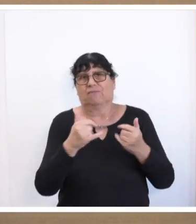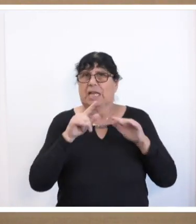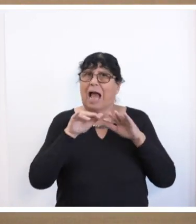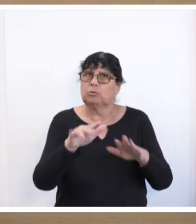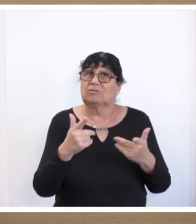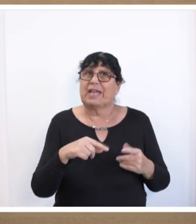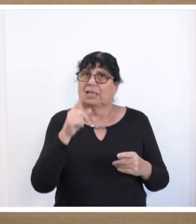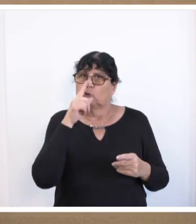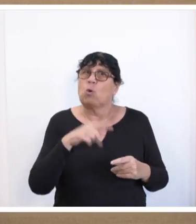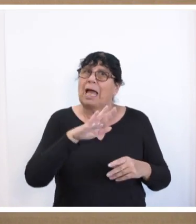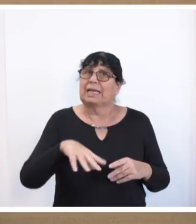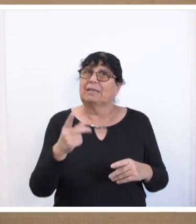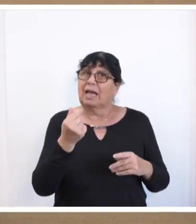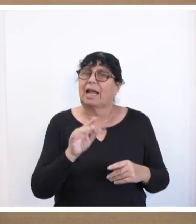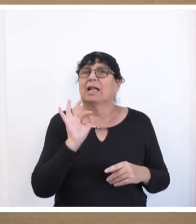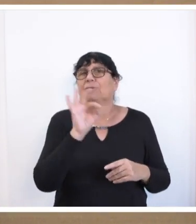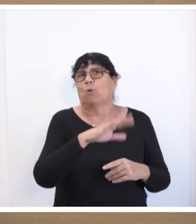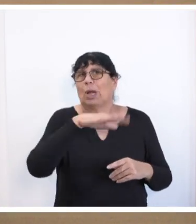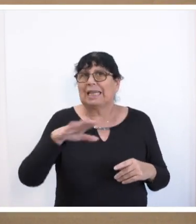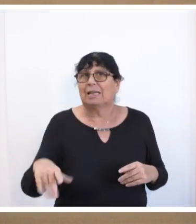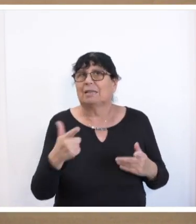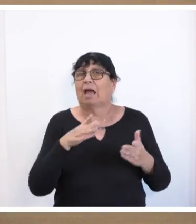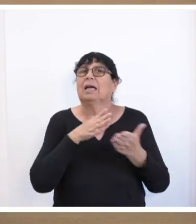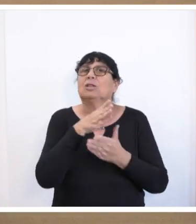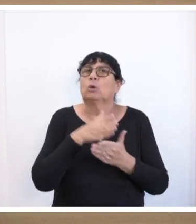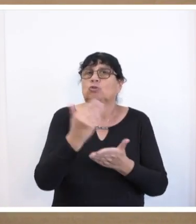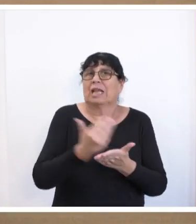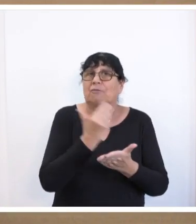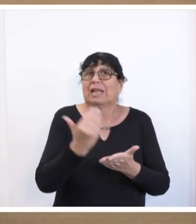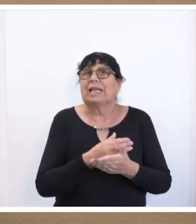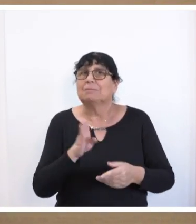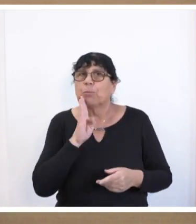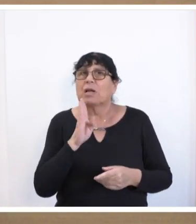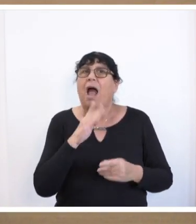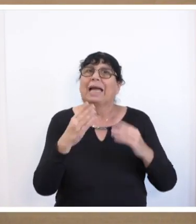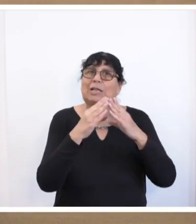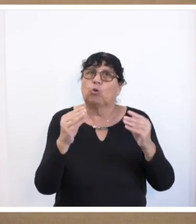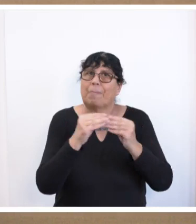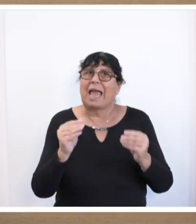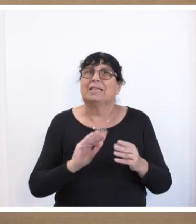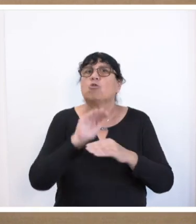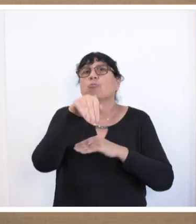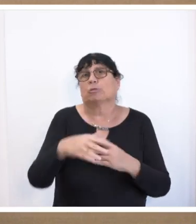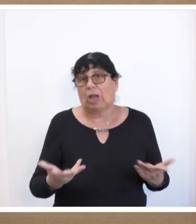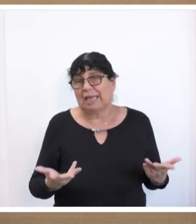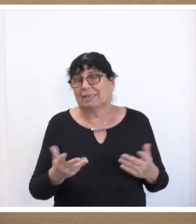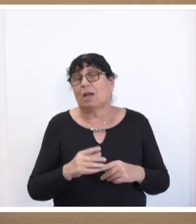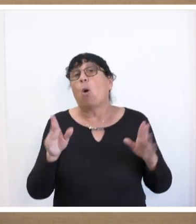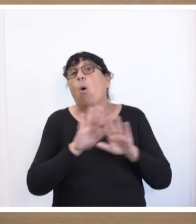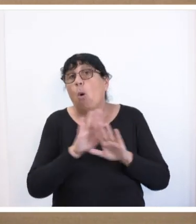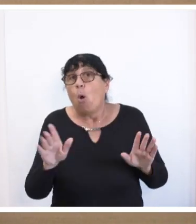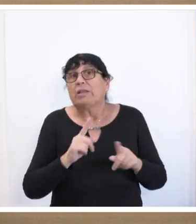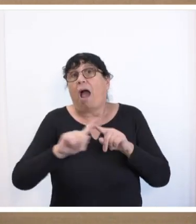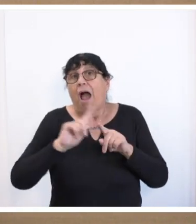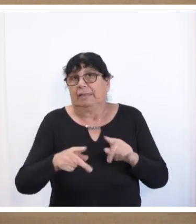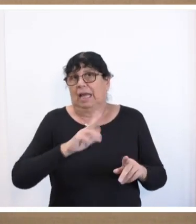wenn allein nur das Kindergeld für die Kinderschau bei weitem den Durchschnittsverdiensten Bulgarien und Rumänien um ein Vielfaches übersteigt, ohne die anderen